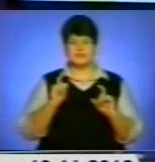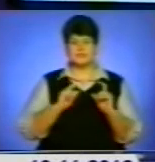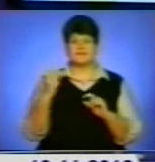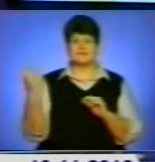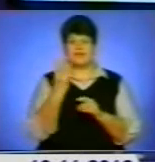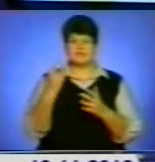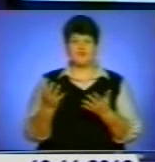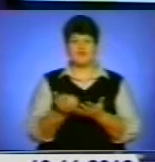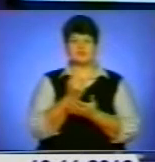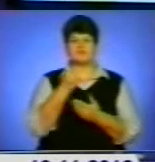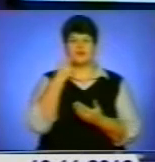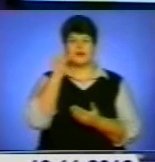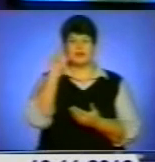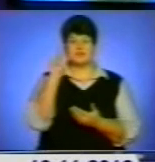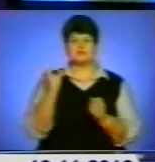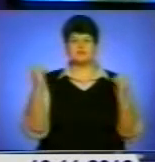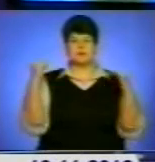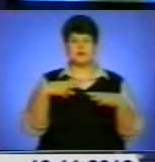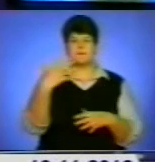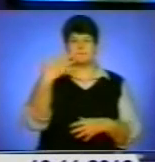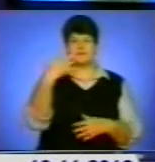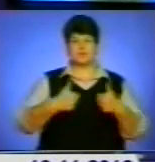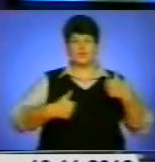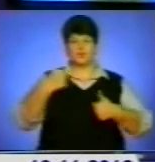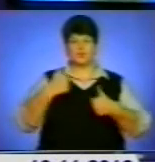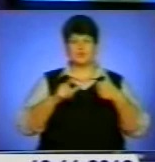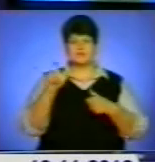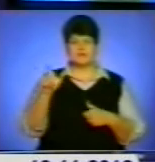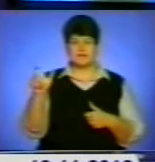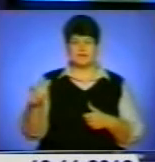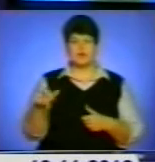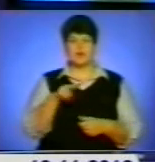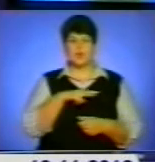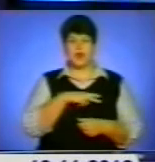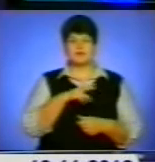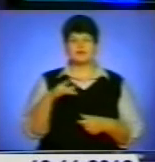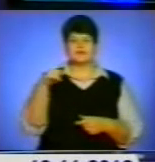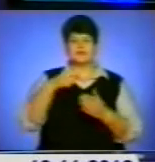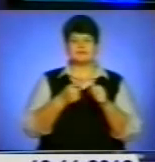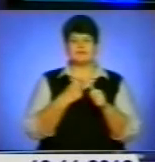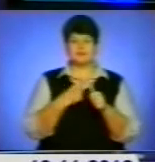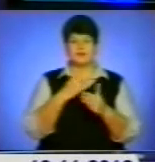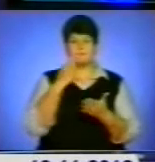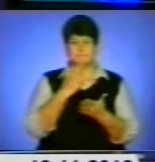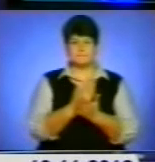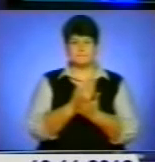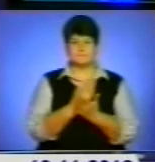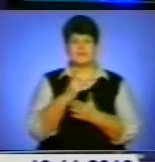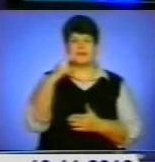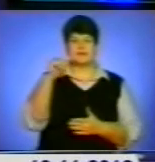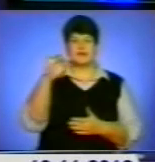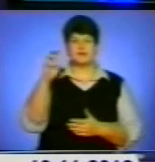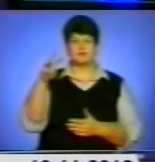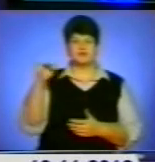визначив кращих. Зібралося близько 50 конкурсантів. Лауреатські звання найвищого гатунку відтепер носитимуть Діана